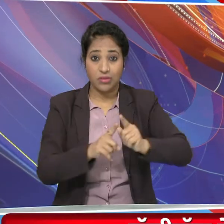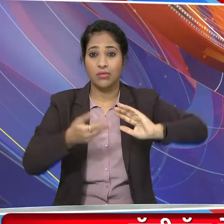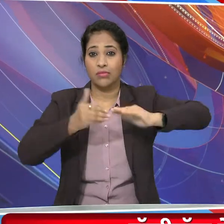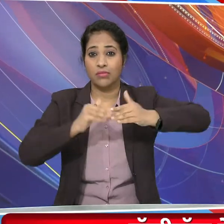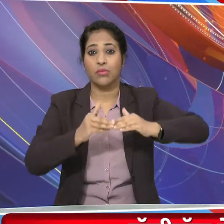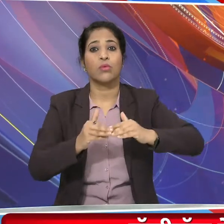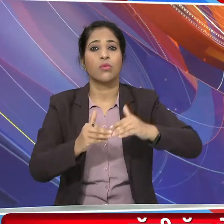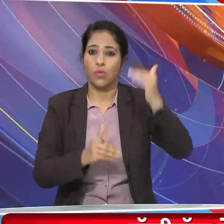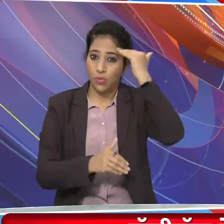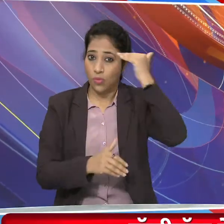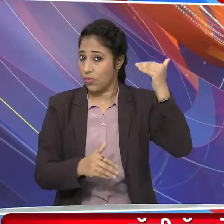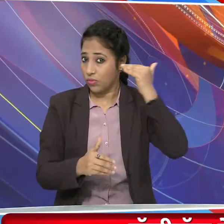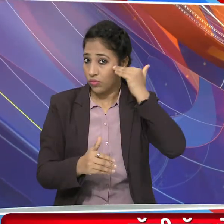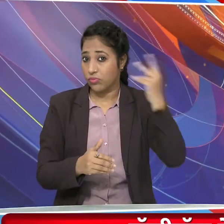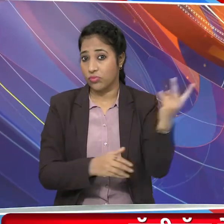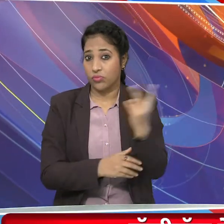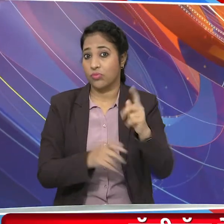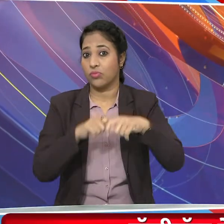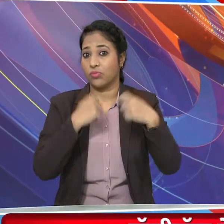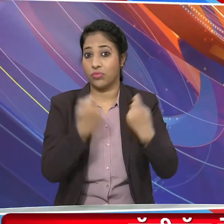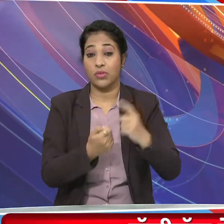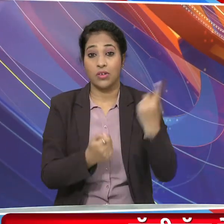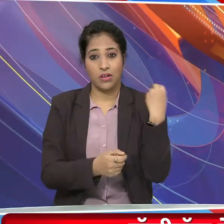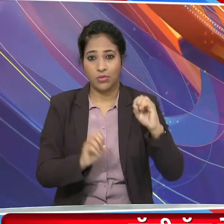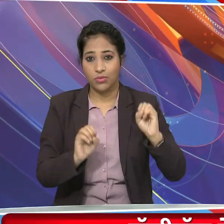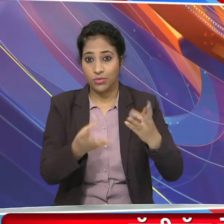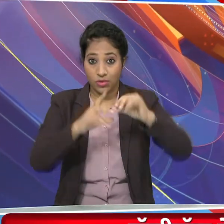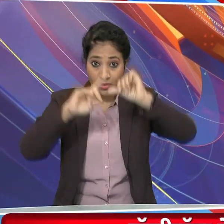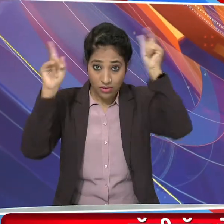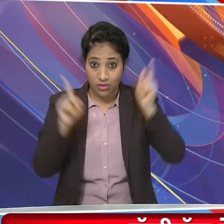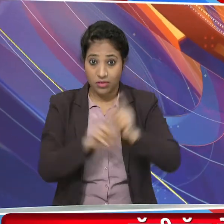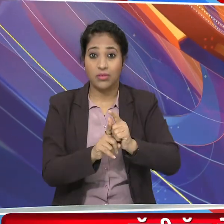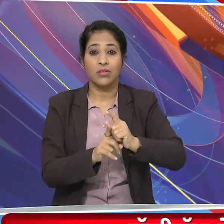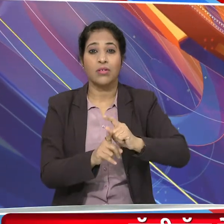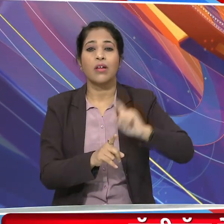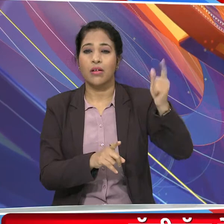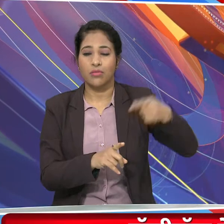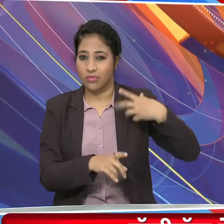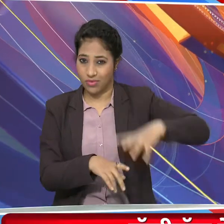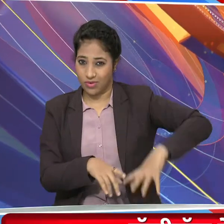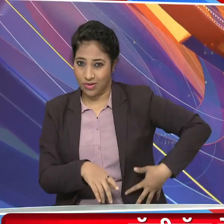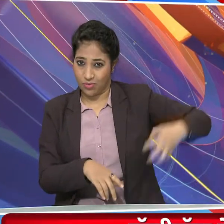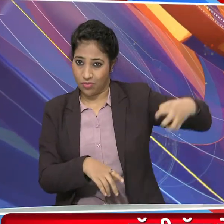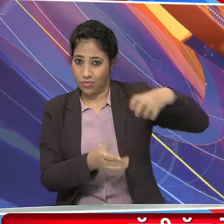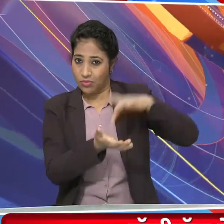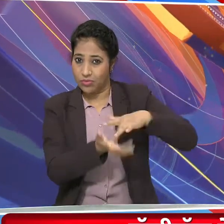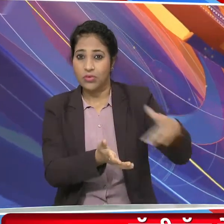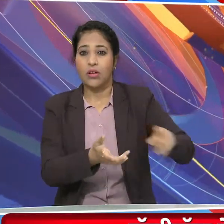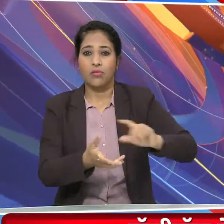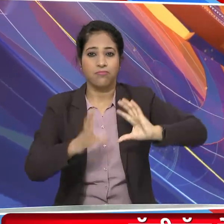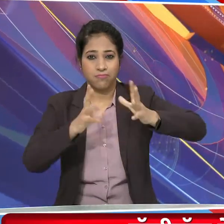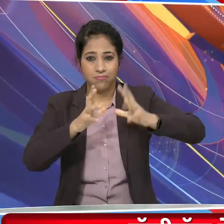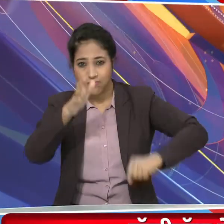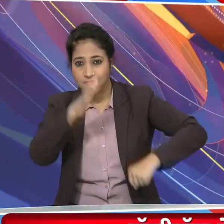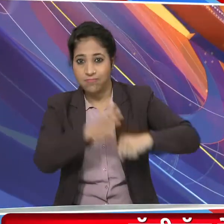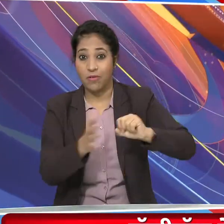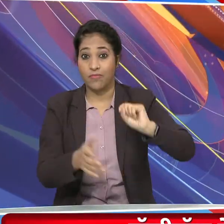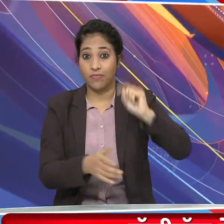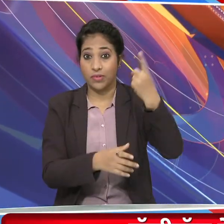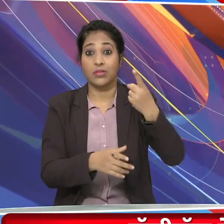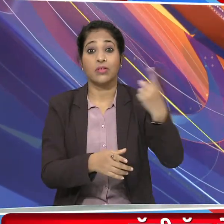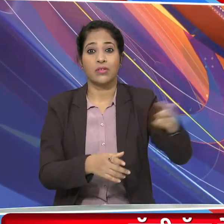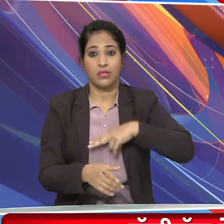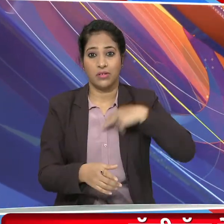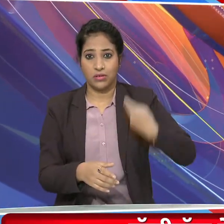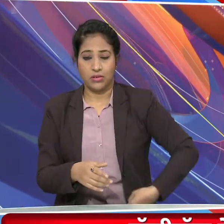कोरिया से कल खेले गए शुरुवाती माच में भारत ने कमबोडिया को हराया वही फुटबॉल के पहले मुकाबले में चीन के हाथ हो